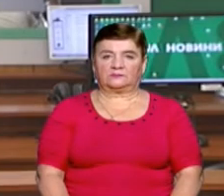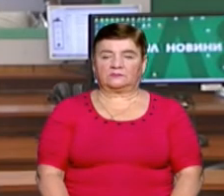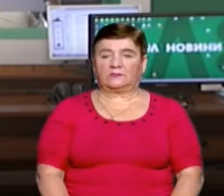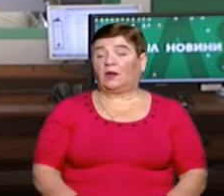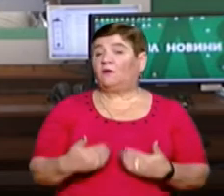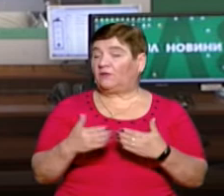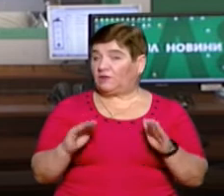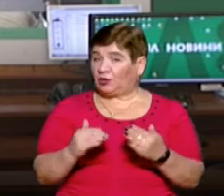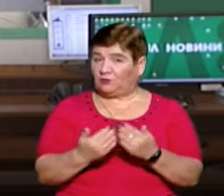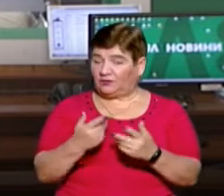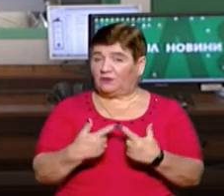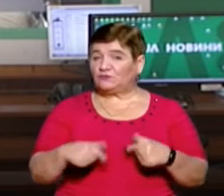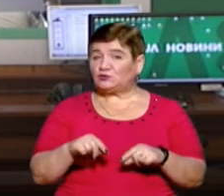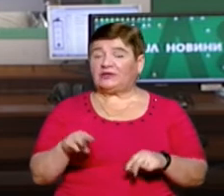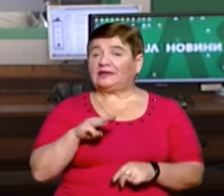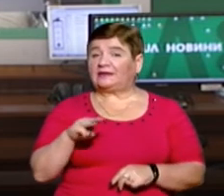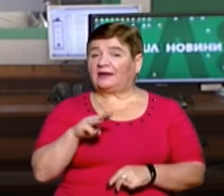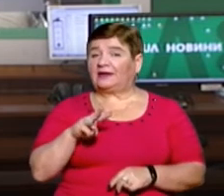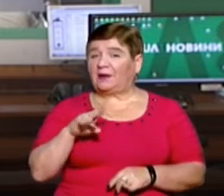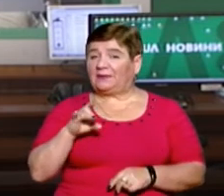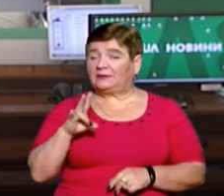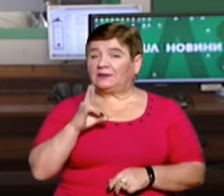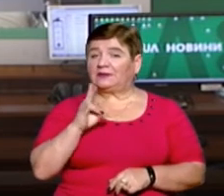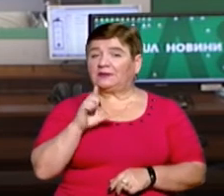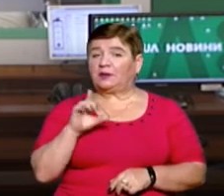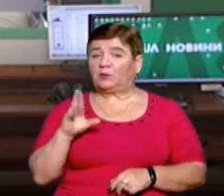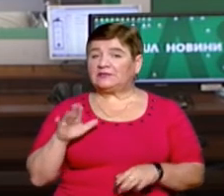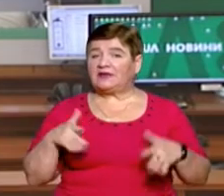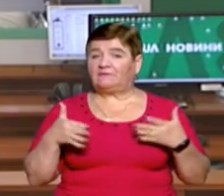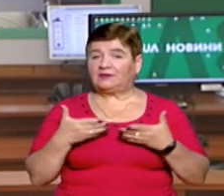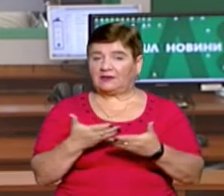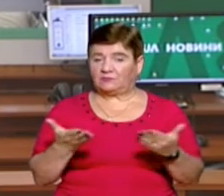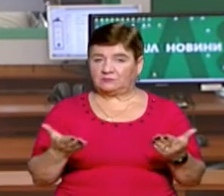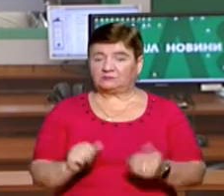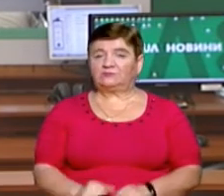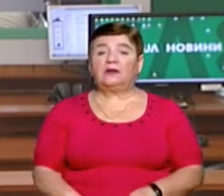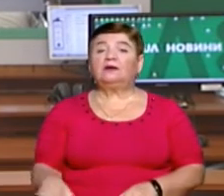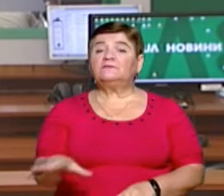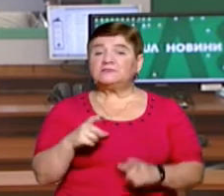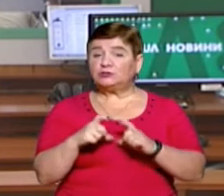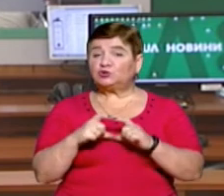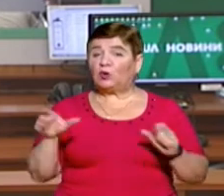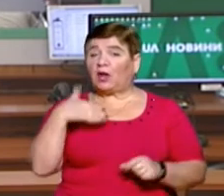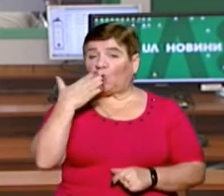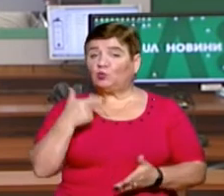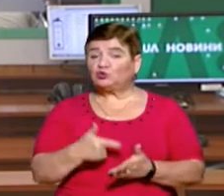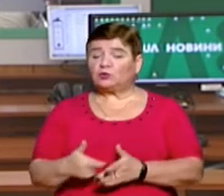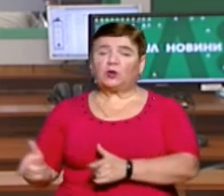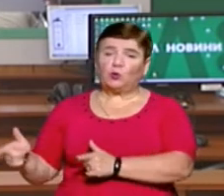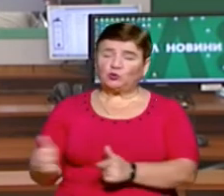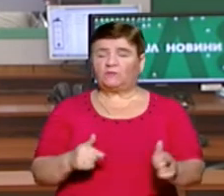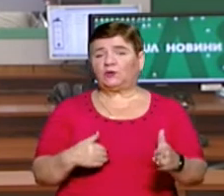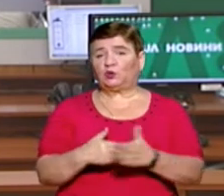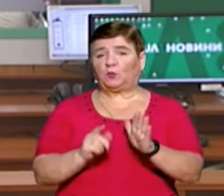В ефірі новини у студії Тетяна Мендель та Наталія Булаця. Вітаємо! Всі школи Ужгорода готові до